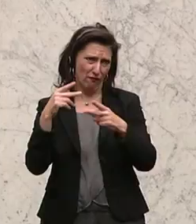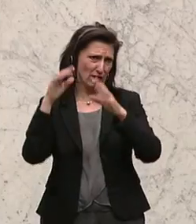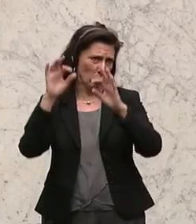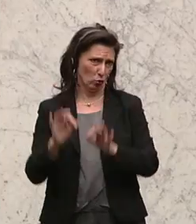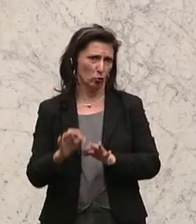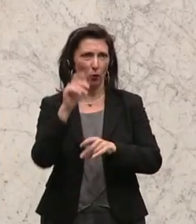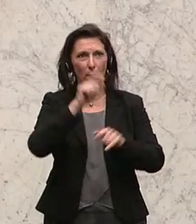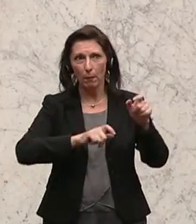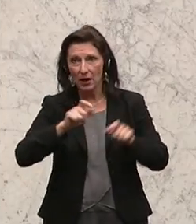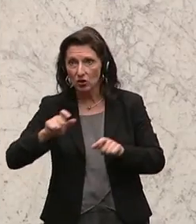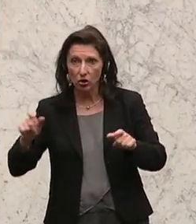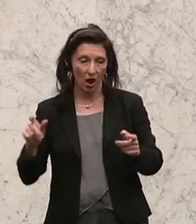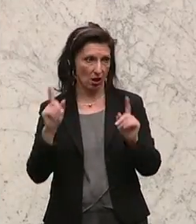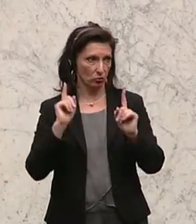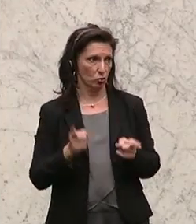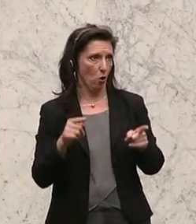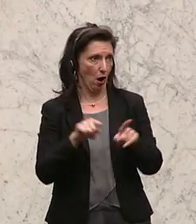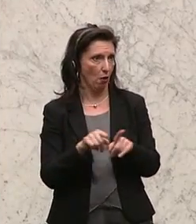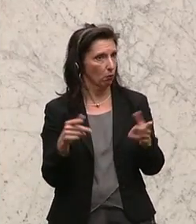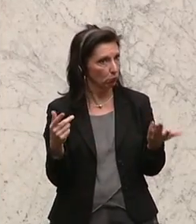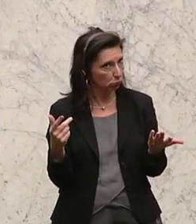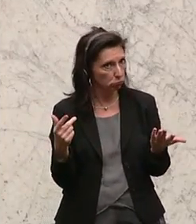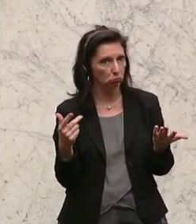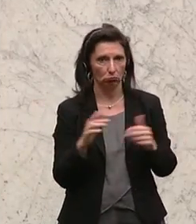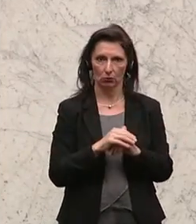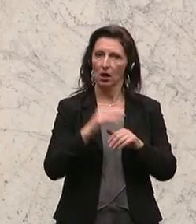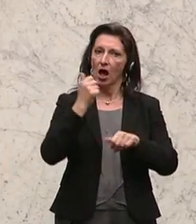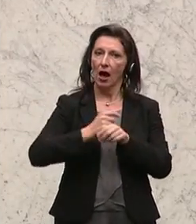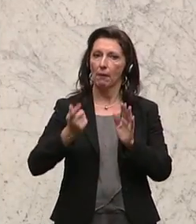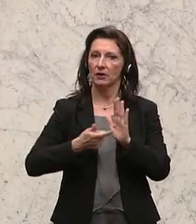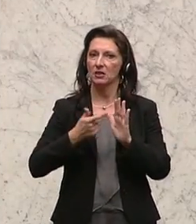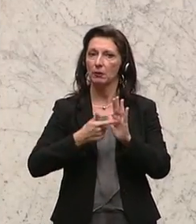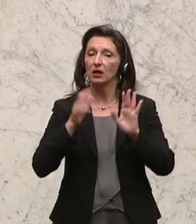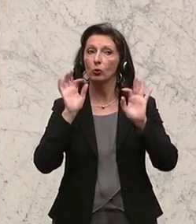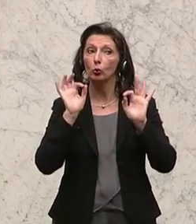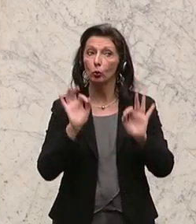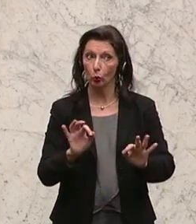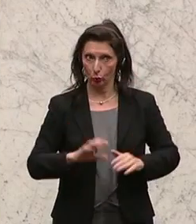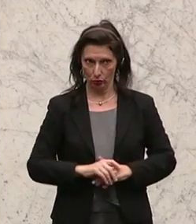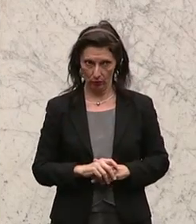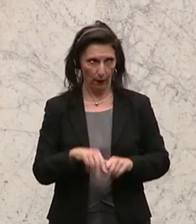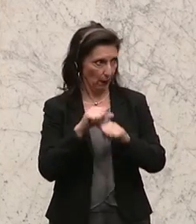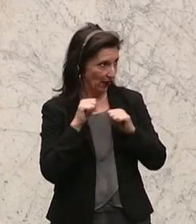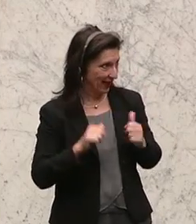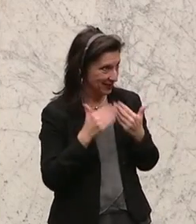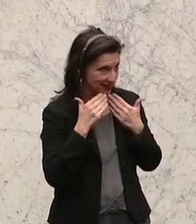ordnungsgemäße Arbeitsbedingungen haben. Herzlichen Dank.